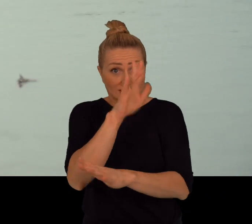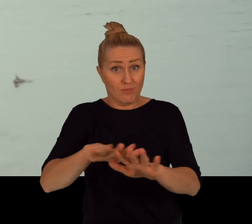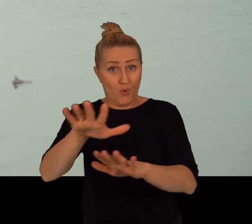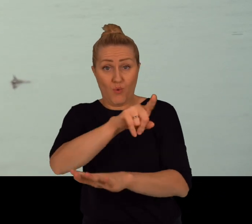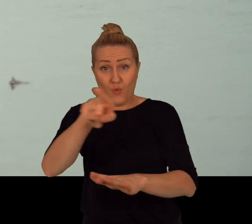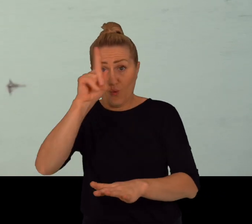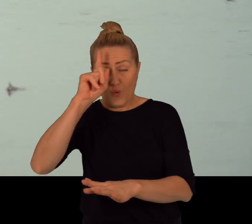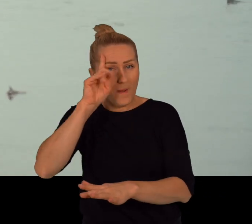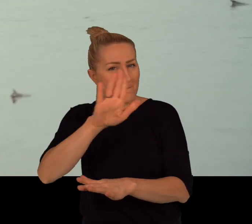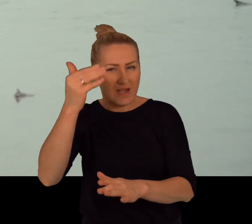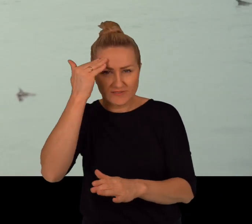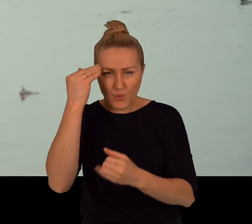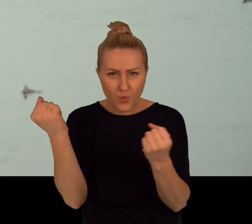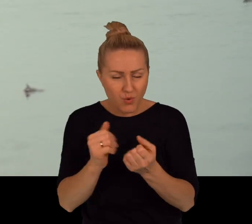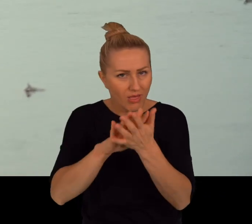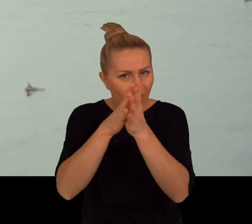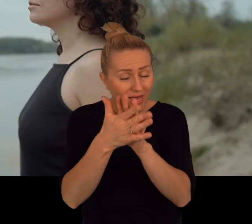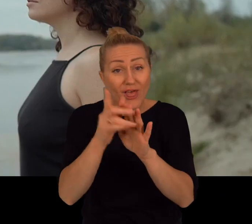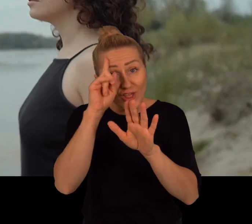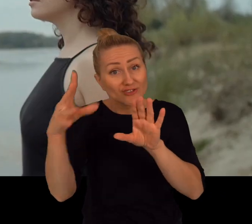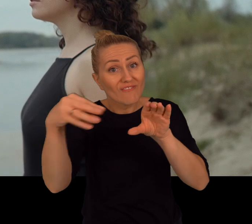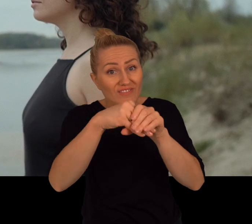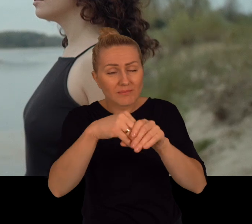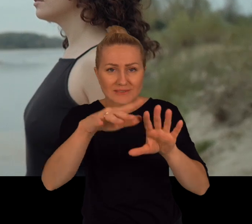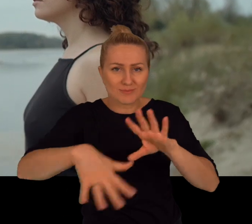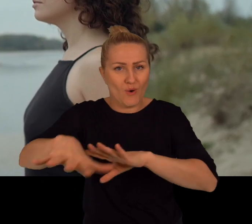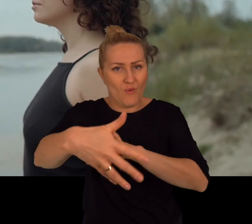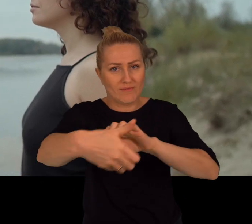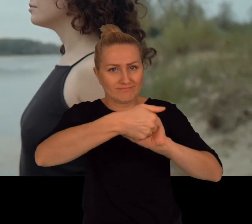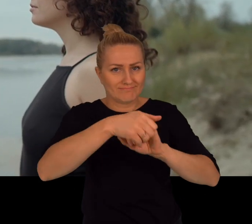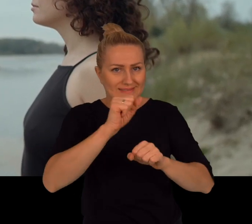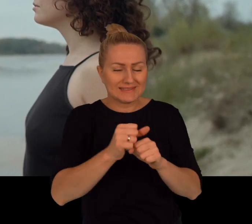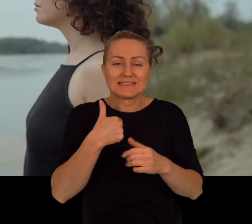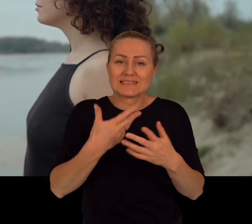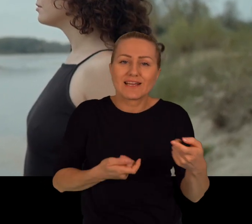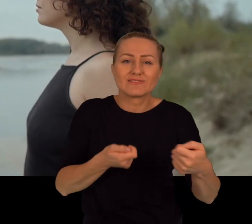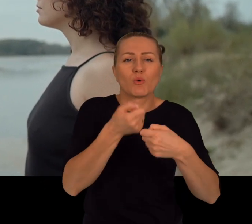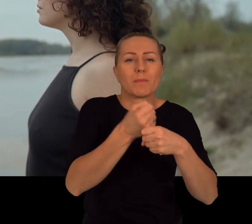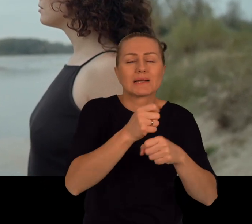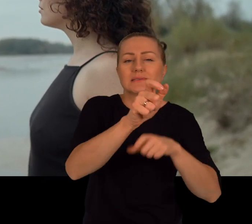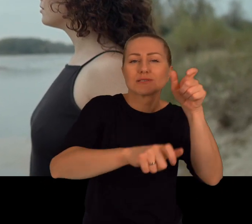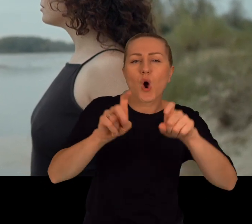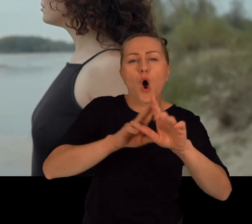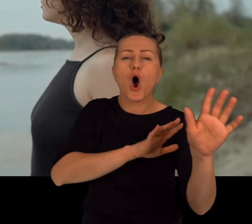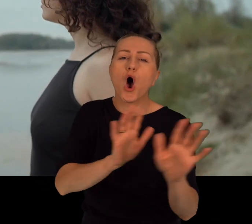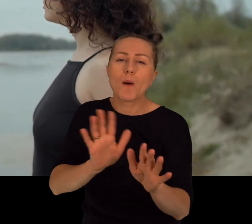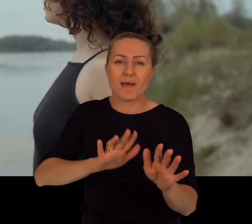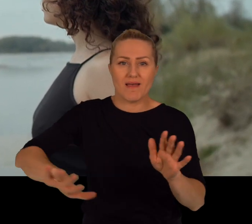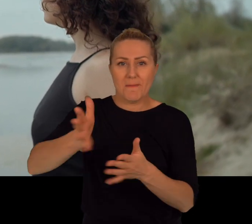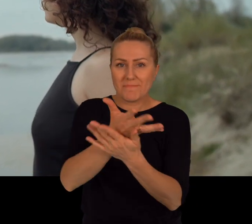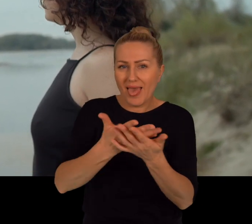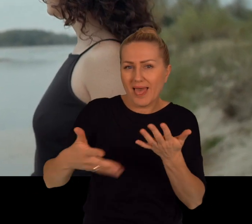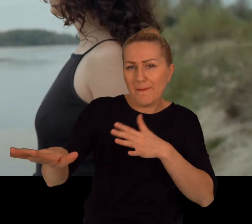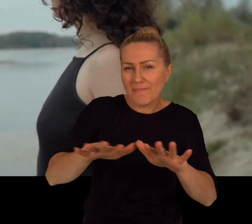bardzo społeczna. I tak naprawdę wokół tego się też stworzyła społeczność. Chcemy pracować z konkretnymi opiekunami czy opiekunkami